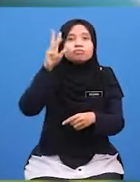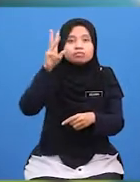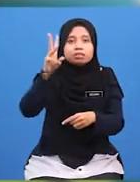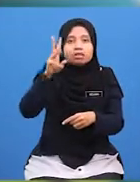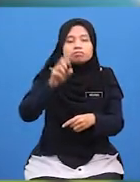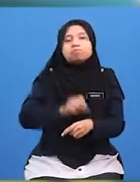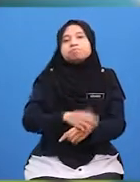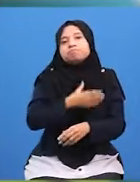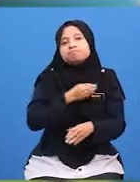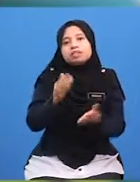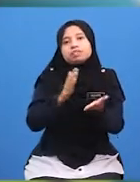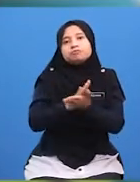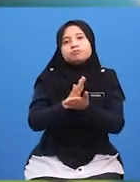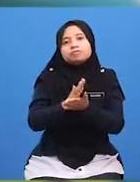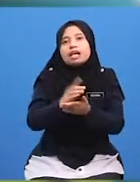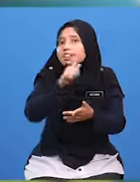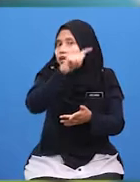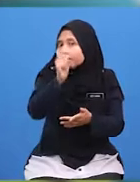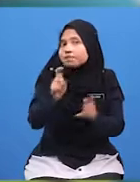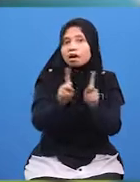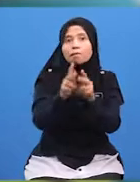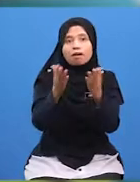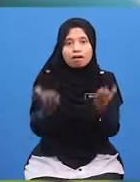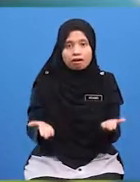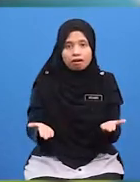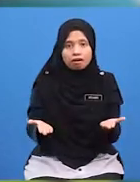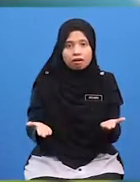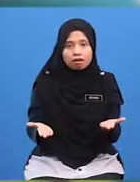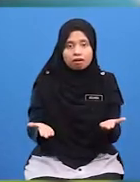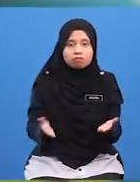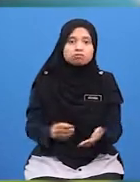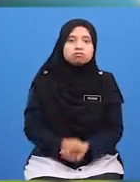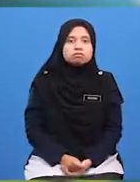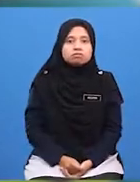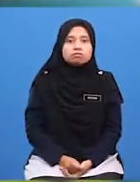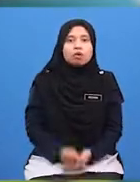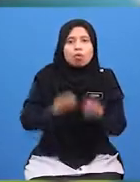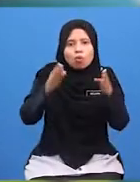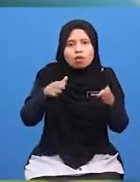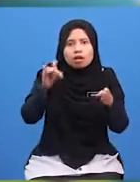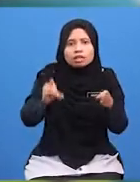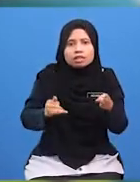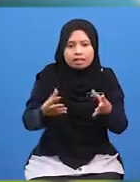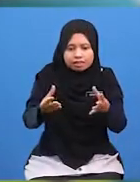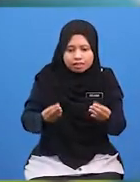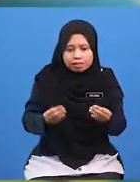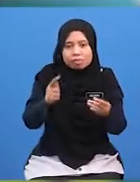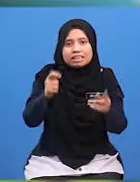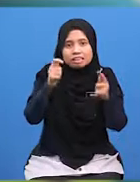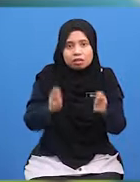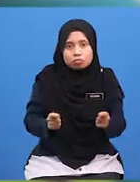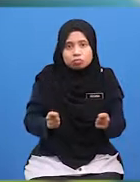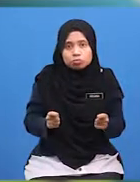Seterusnya Bertanya Khabar Sama Ada Tetamu Atau Orang Yang Menerima Tetamu